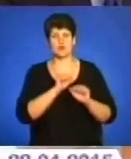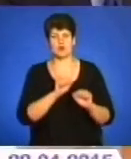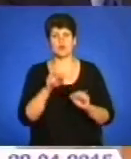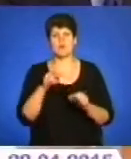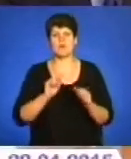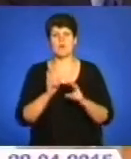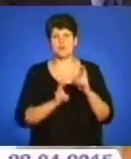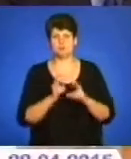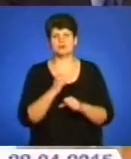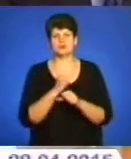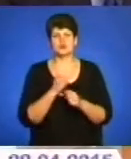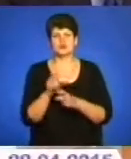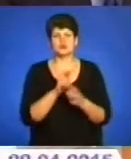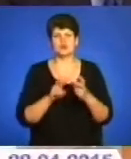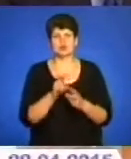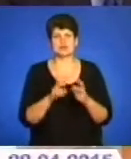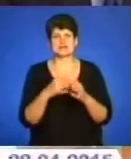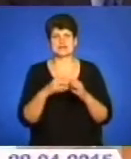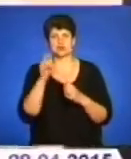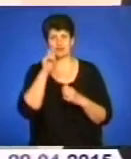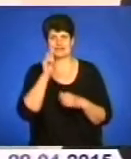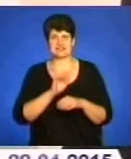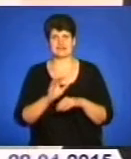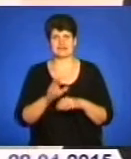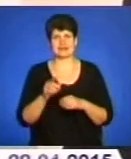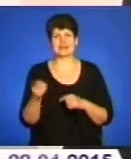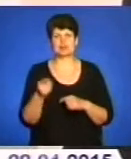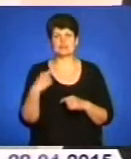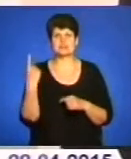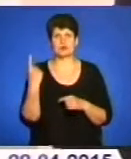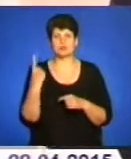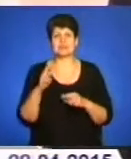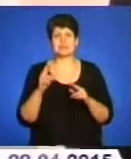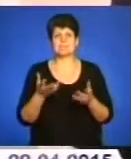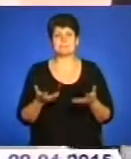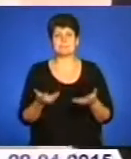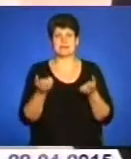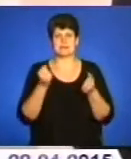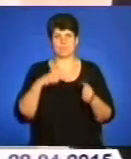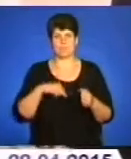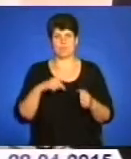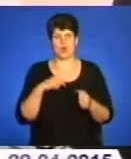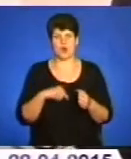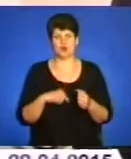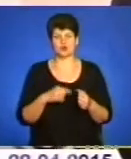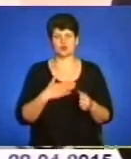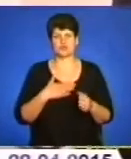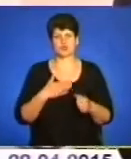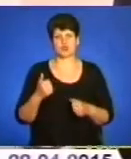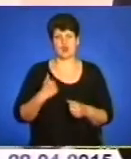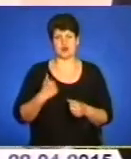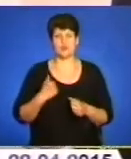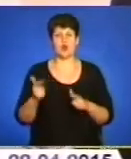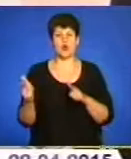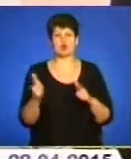шукають таких постачальників серед українських виробників. Тернопільська область, як підтримувала морально нашу армію, вона